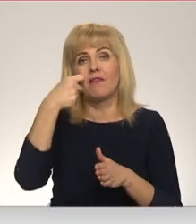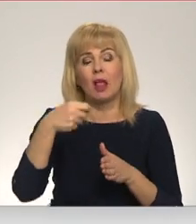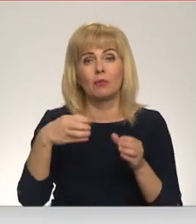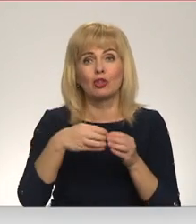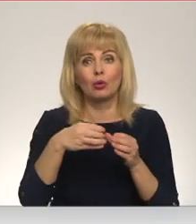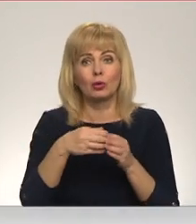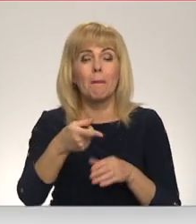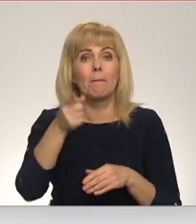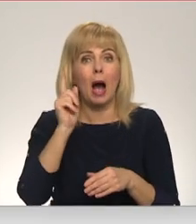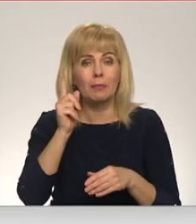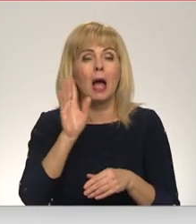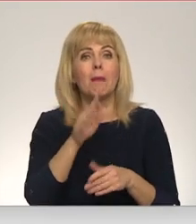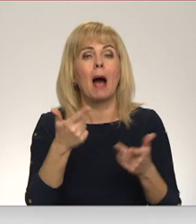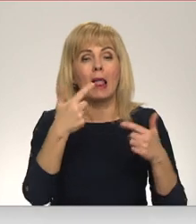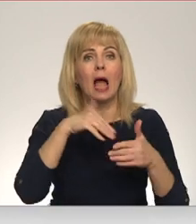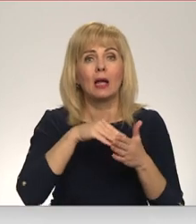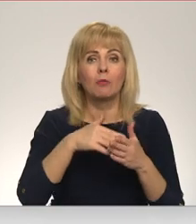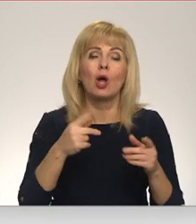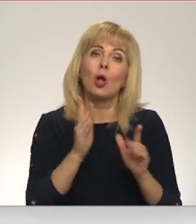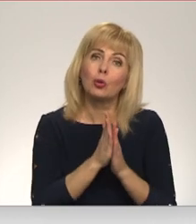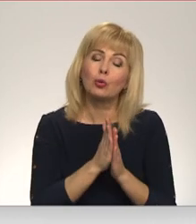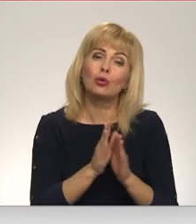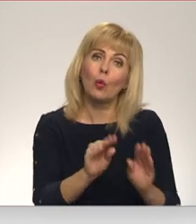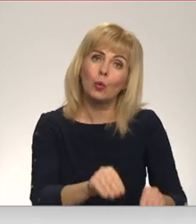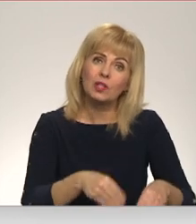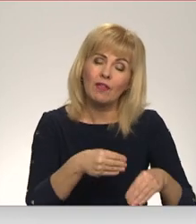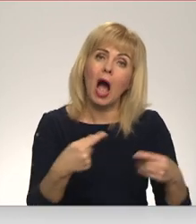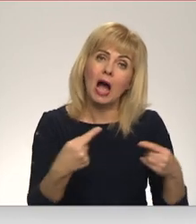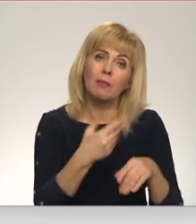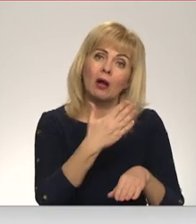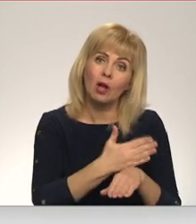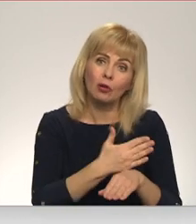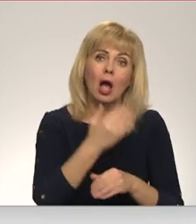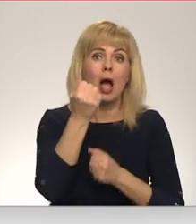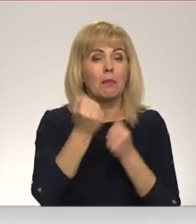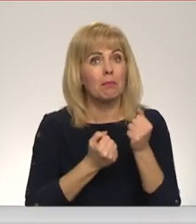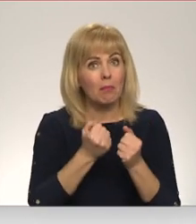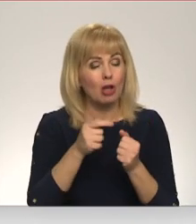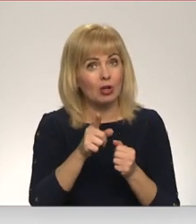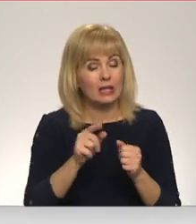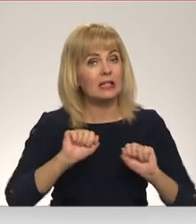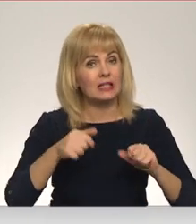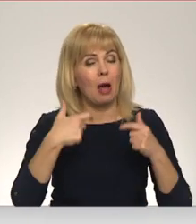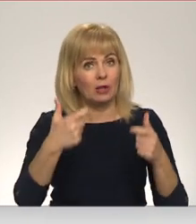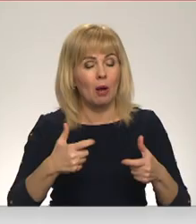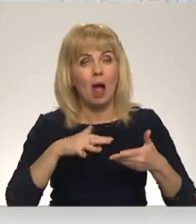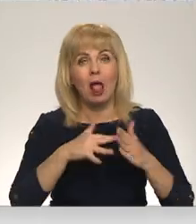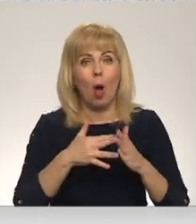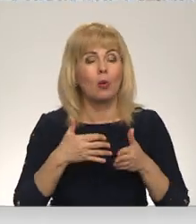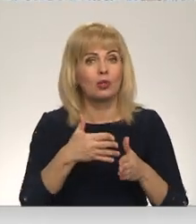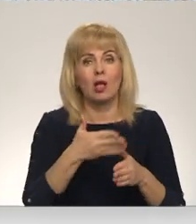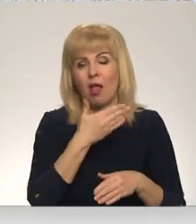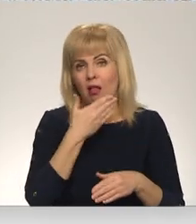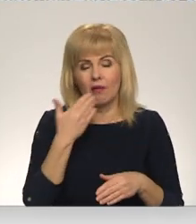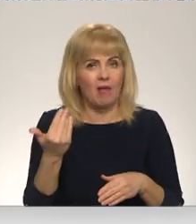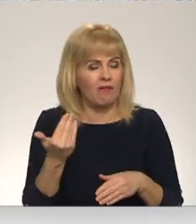grupu pabrīdina vēl laikapstākļiem atbilstoši sapovas un paskatīties, mašīna ir kārtīgas ziemasrieps, jo lauku ceļa esot neprognozējumi.